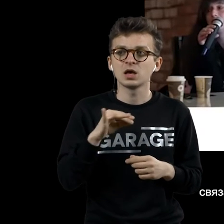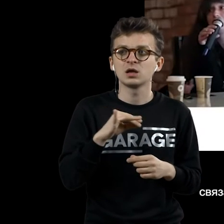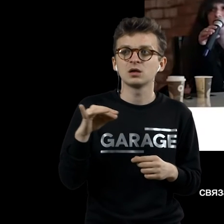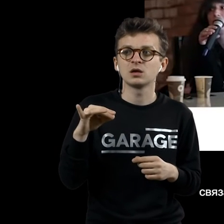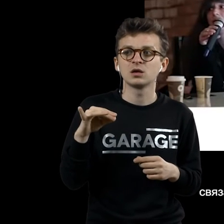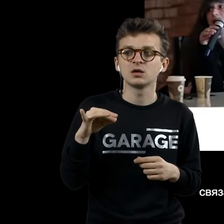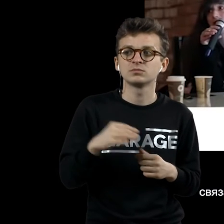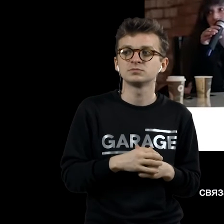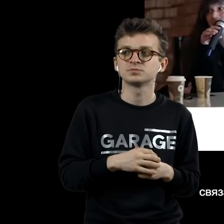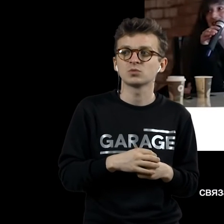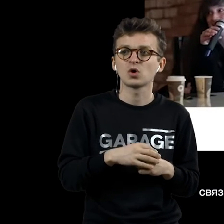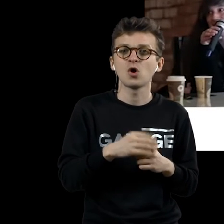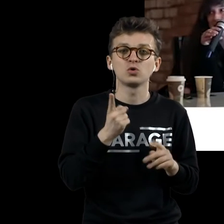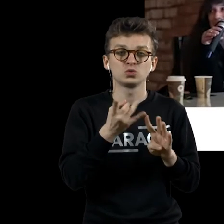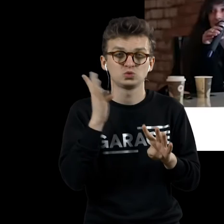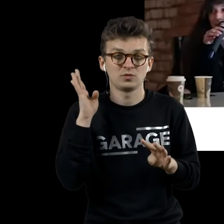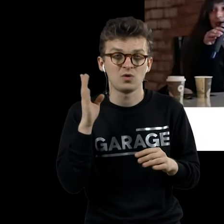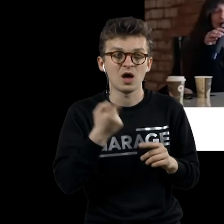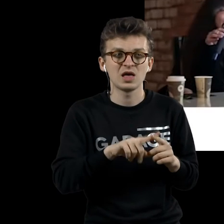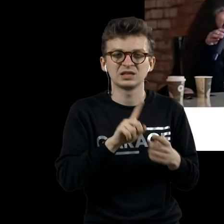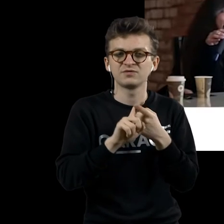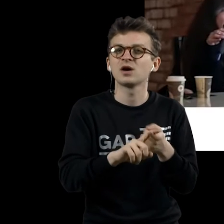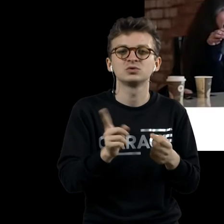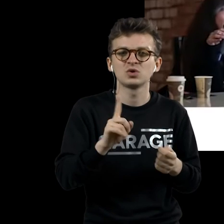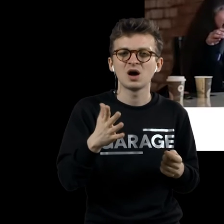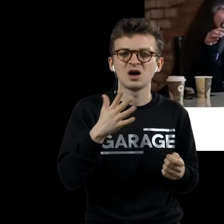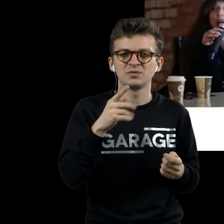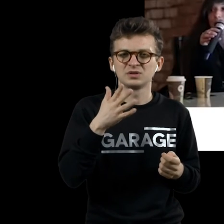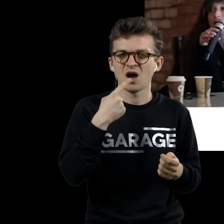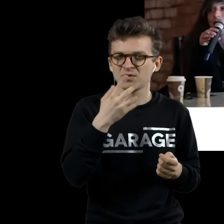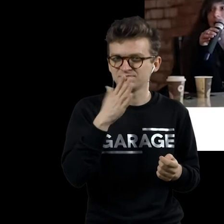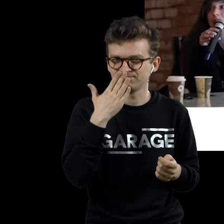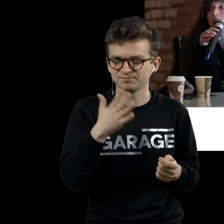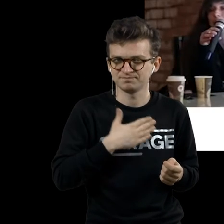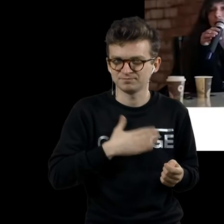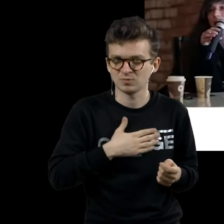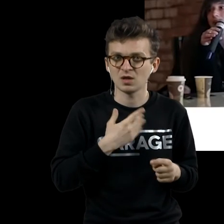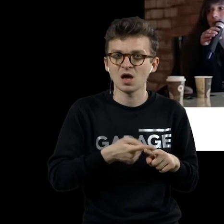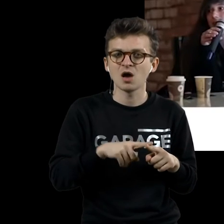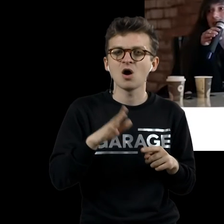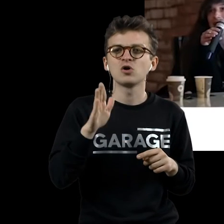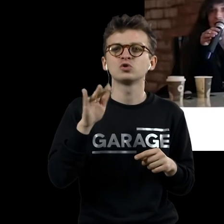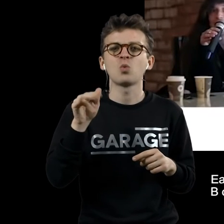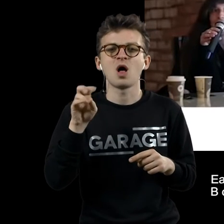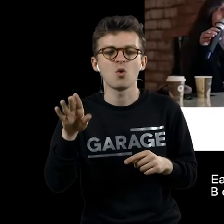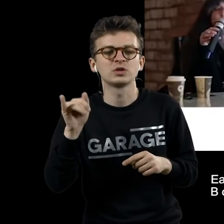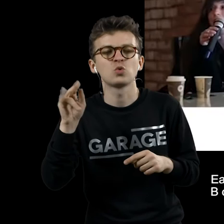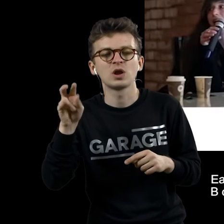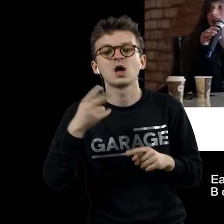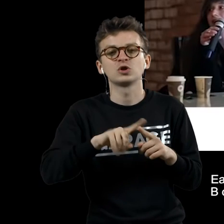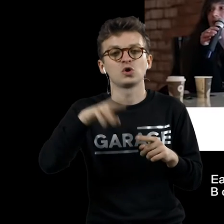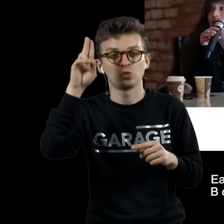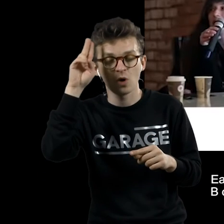плохого, дурного запаха изо рта. То есть, очень сложная игра. Оде-вуалет. Оде-туалет – туалетная вода. Вода